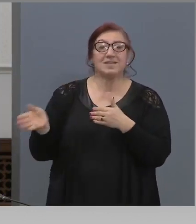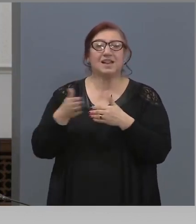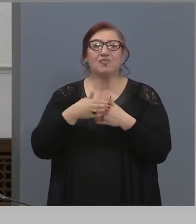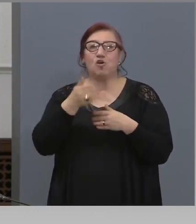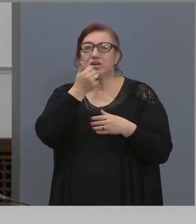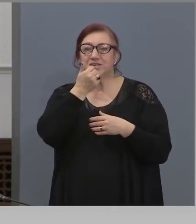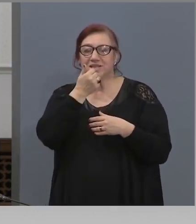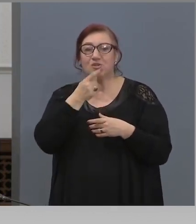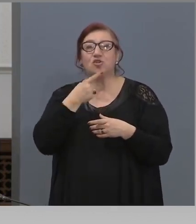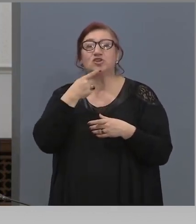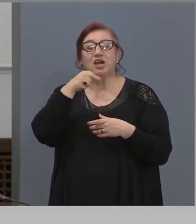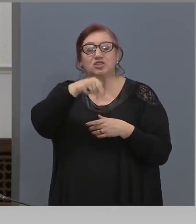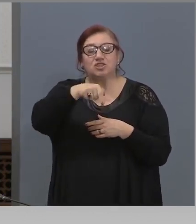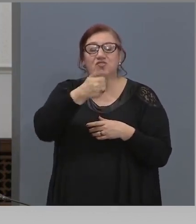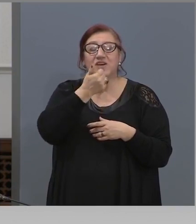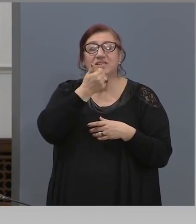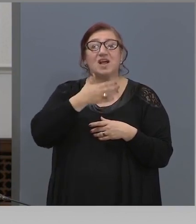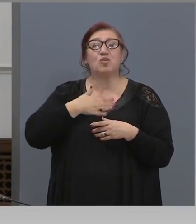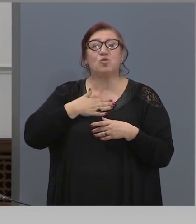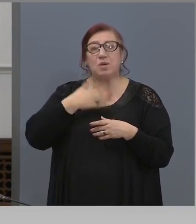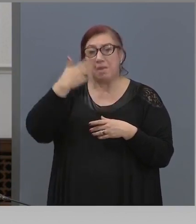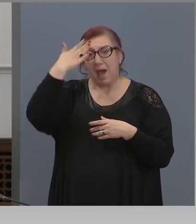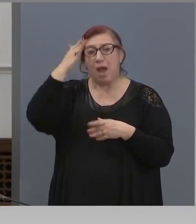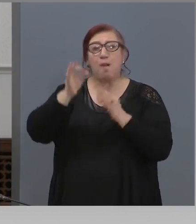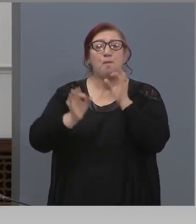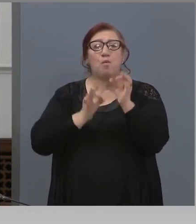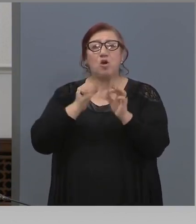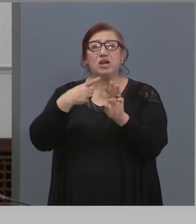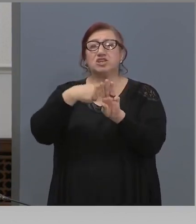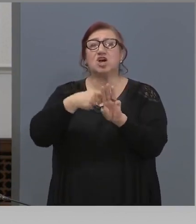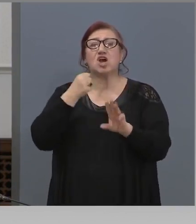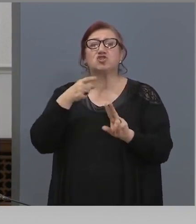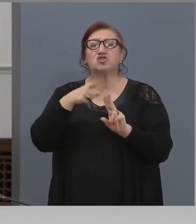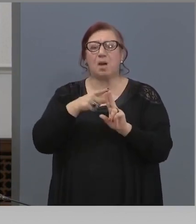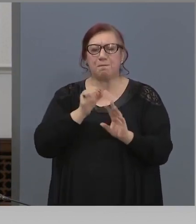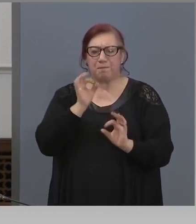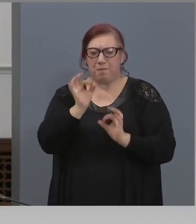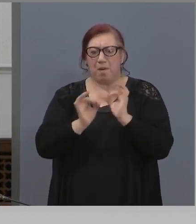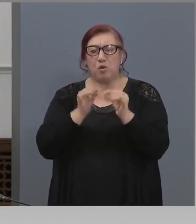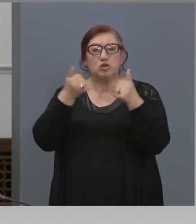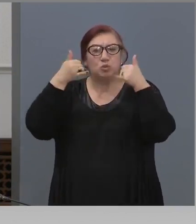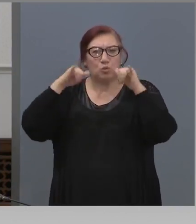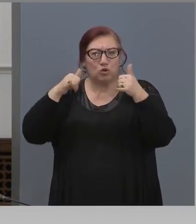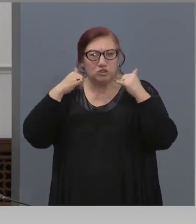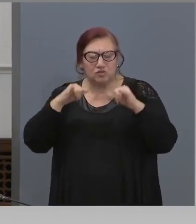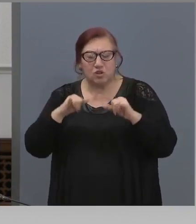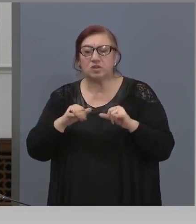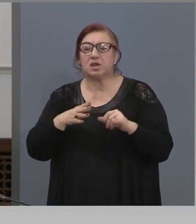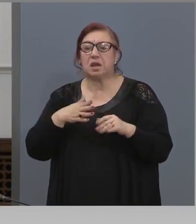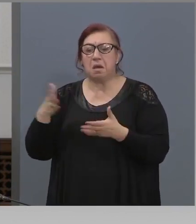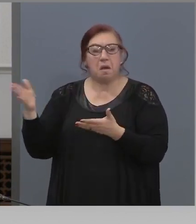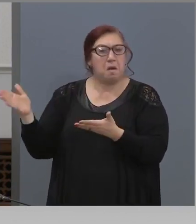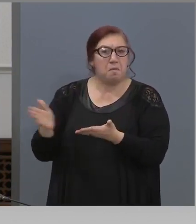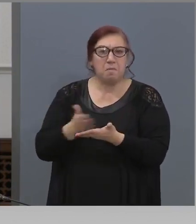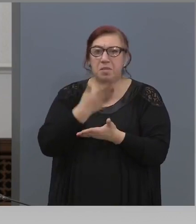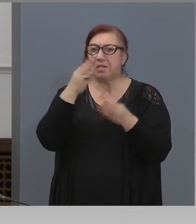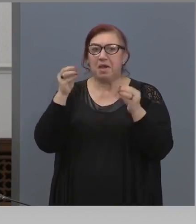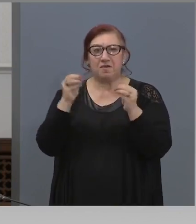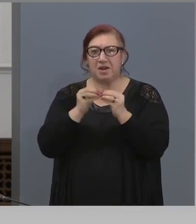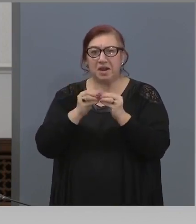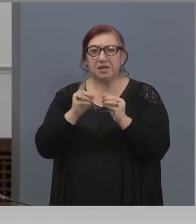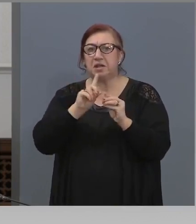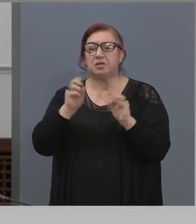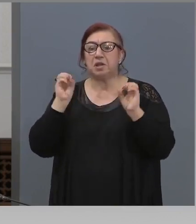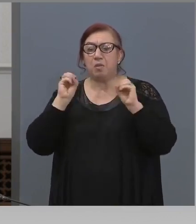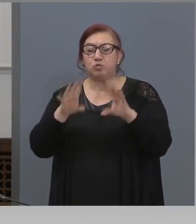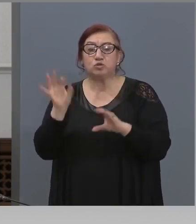като кажа, че има шап. И, нали, за разна болест по животните, празника мина, никого не пуснаха, някое време след